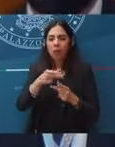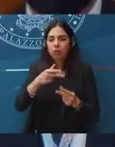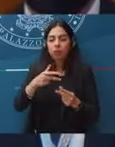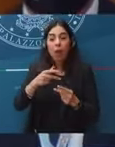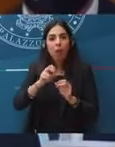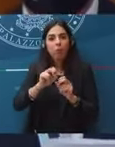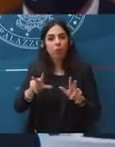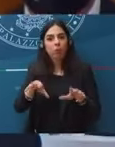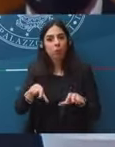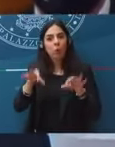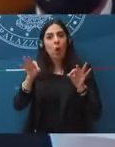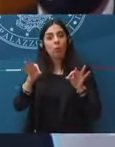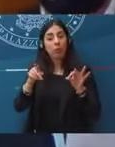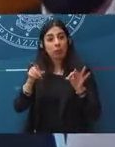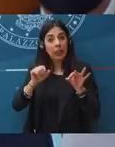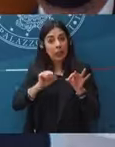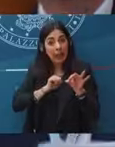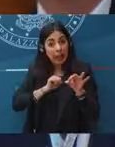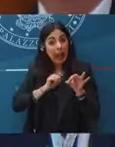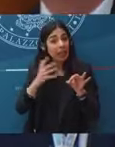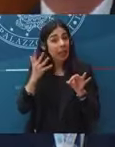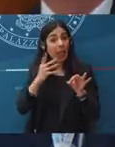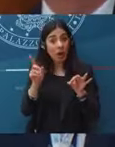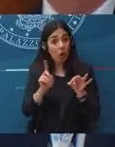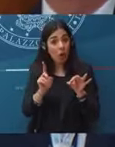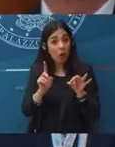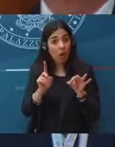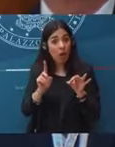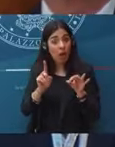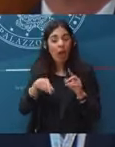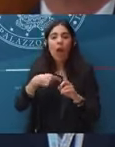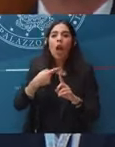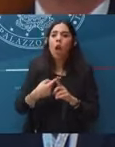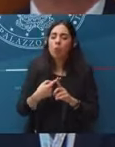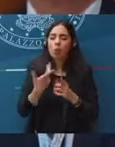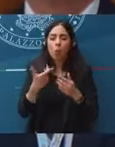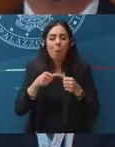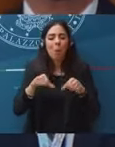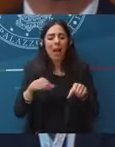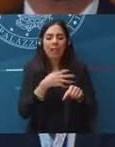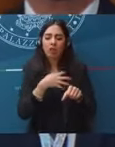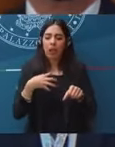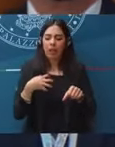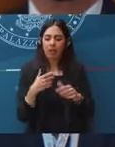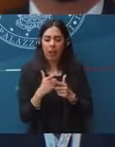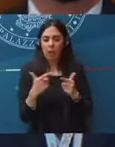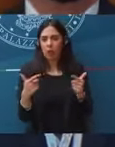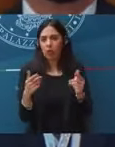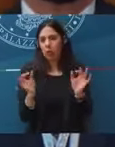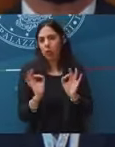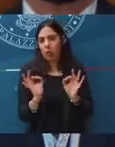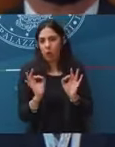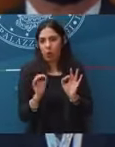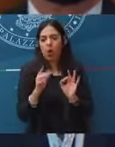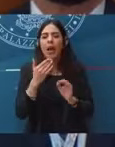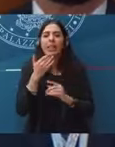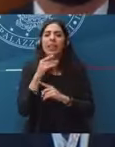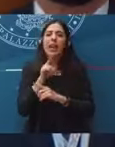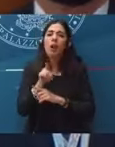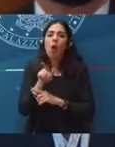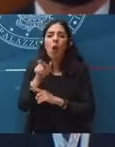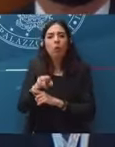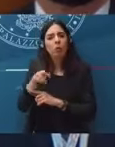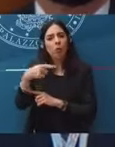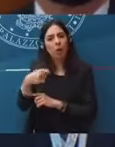e nella fattispecie, senza evidenze scientifiche, quali sono stati, secondo lei, le motivazioni che hanno